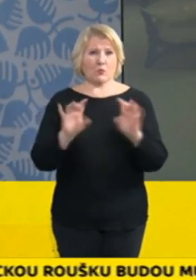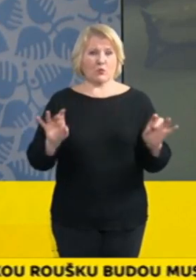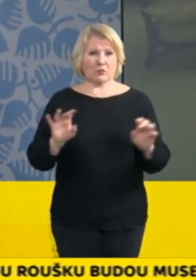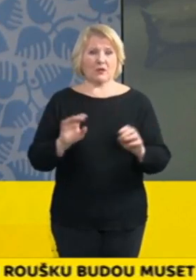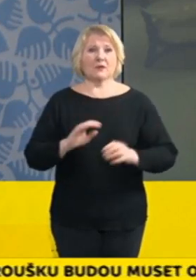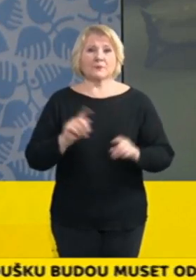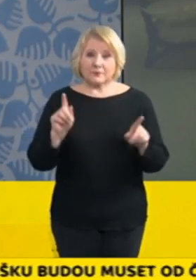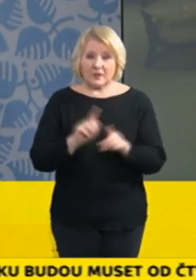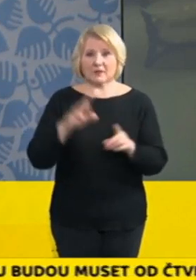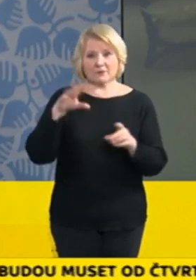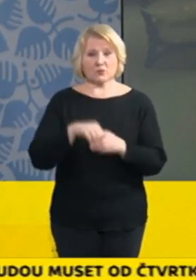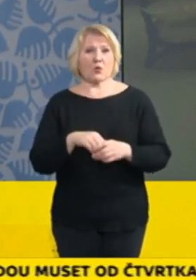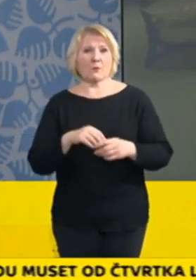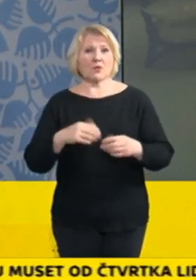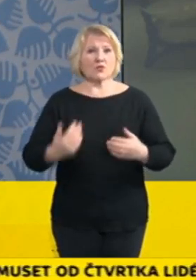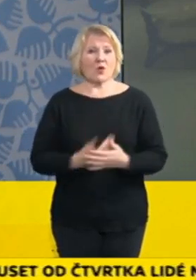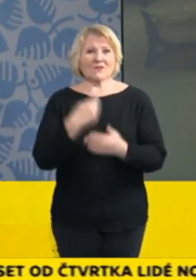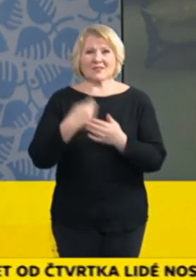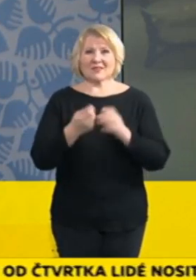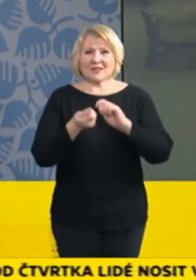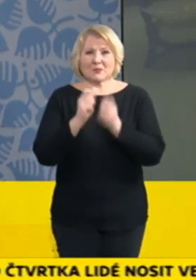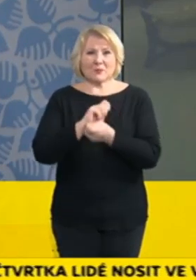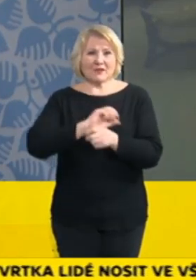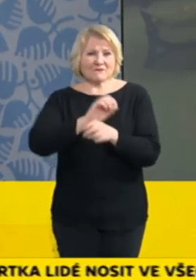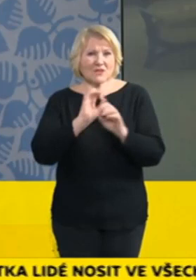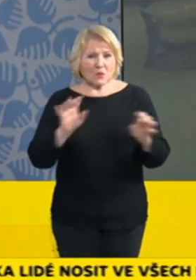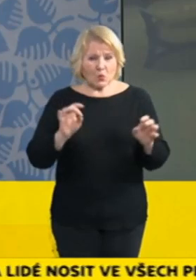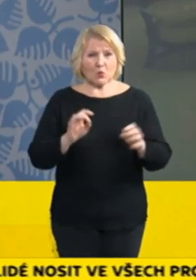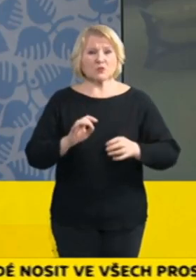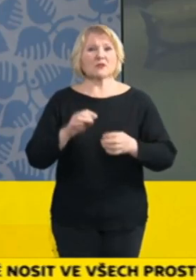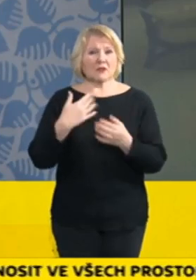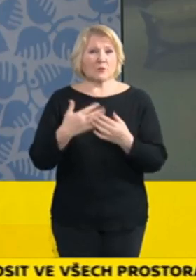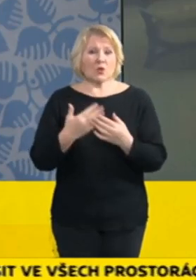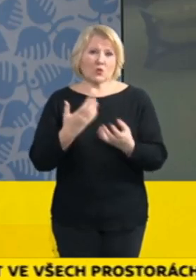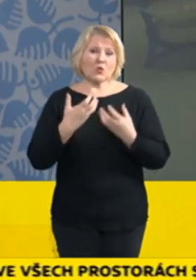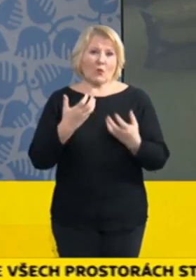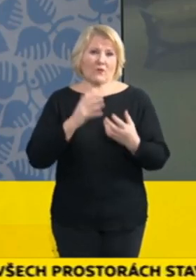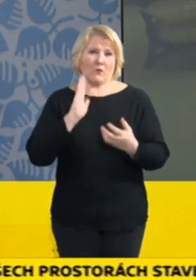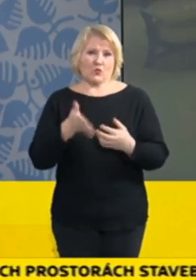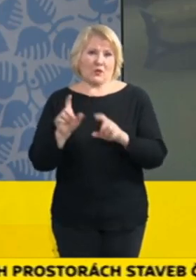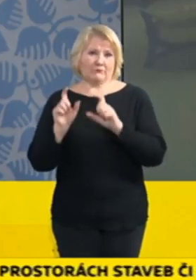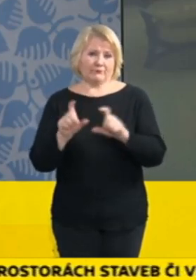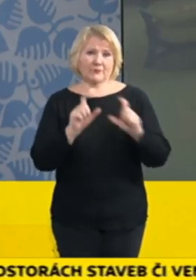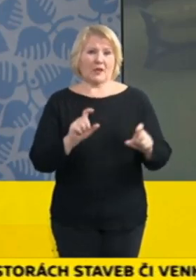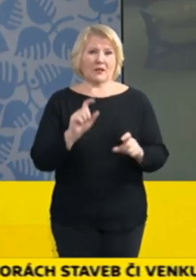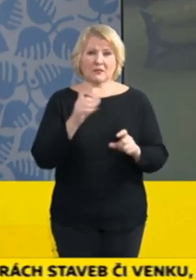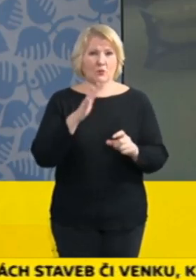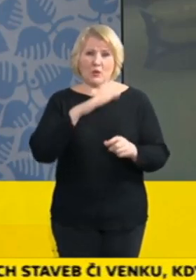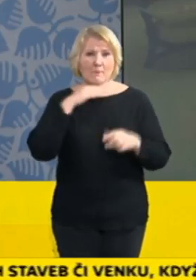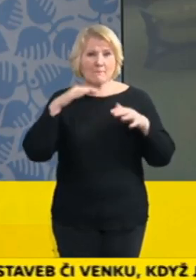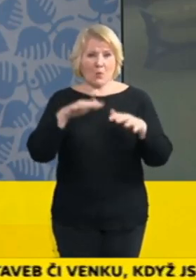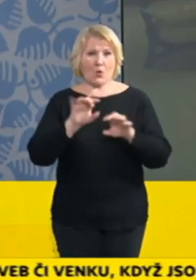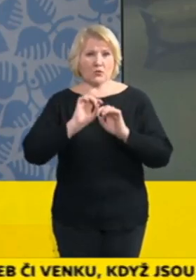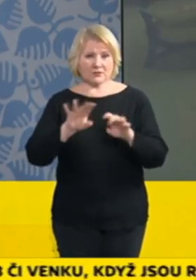nových variant virů. Tak od toho si slibujeme omezení nákazy a jejího šíření, zejména v těch rizikových